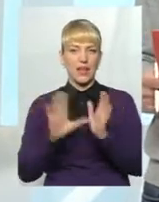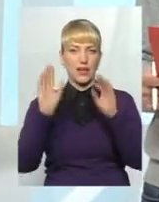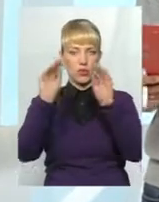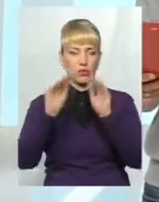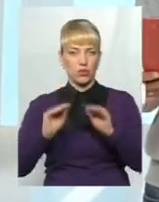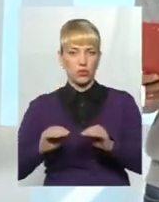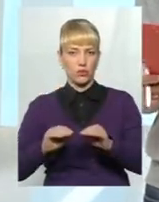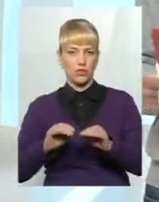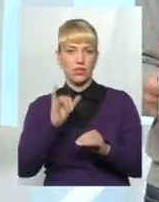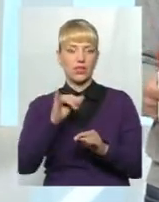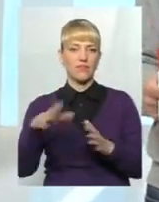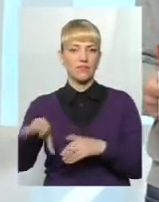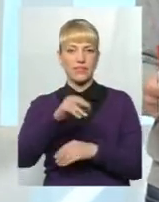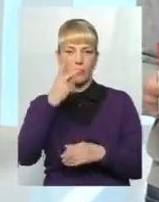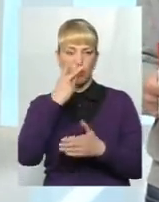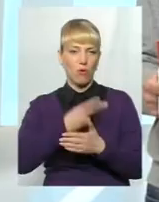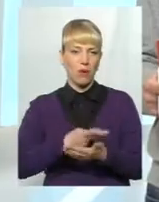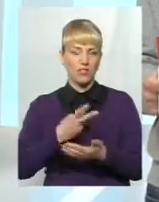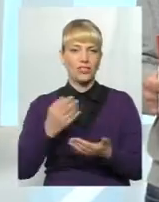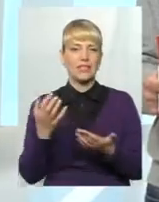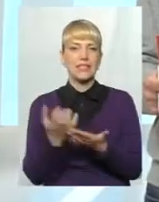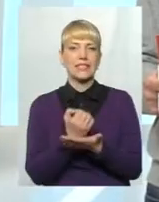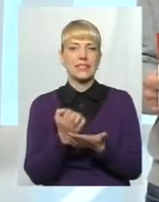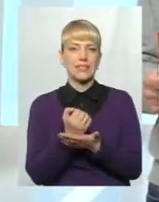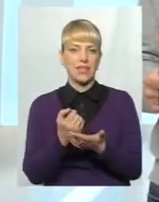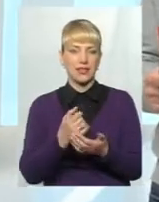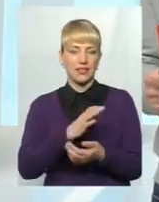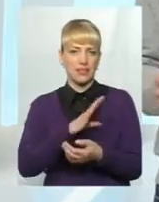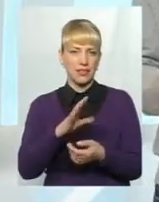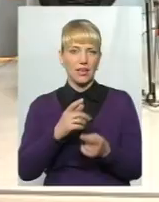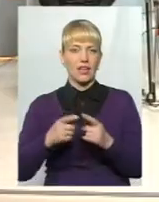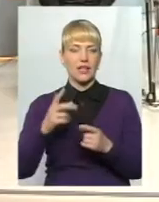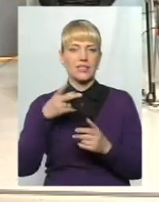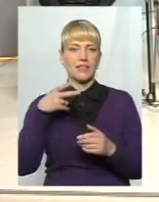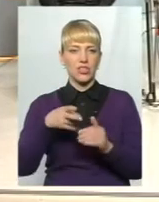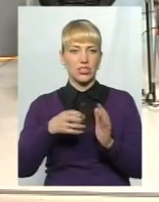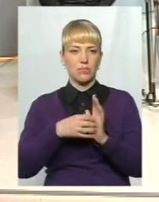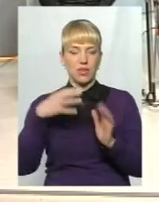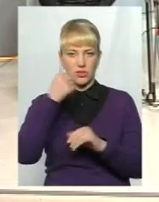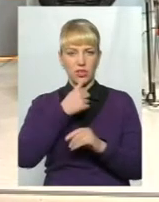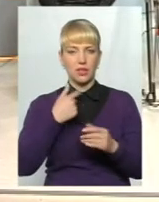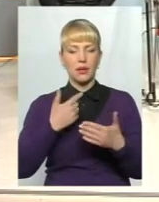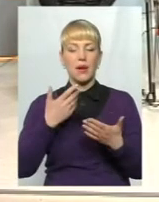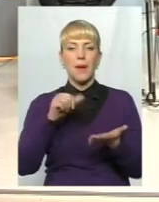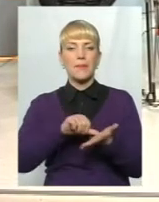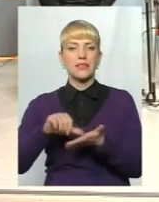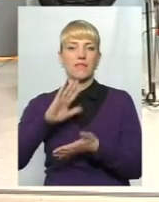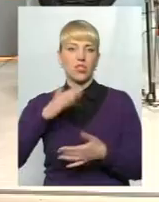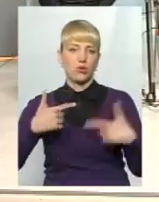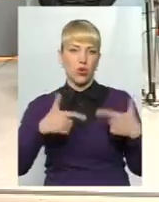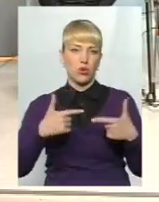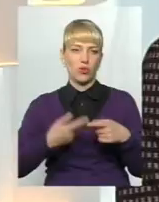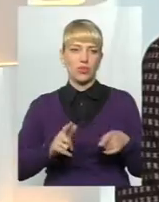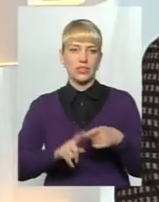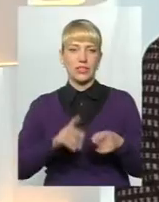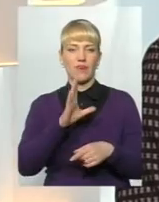і ми побачили статки за 2015 рік. Спочатку представлю вам наших гостей. Отже, до нас завітали Олексій